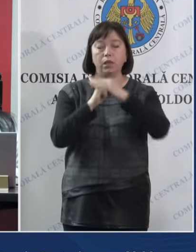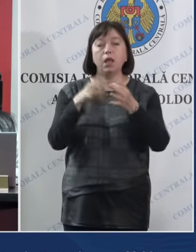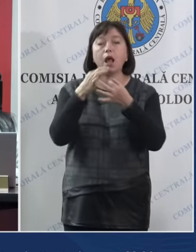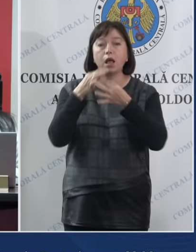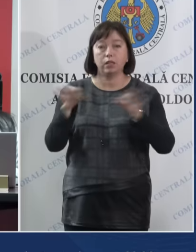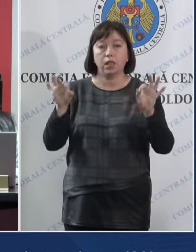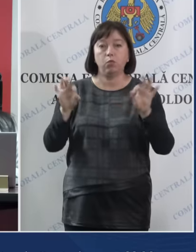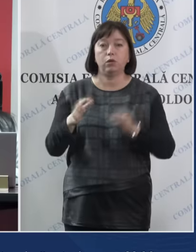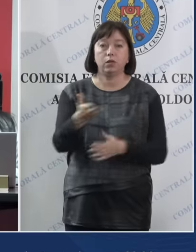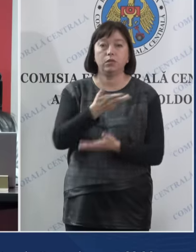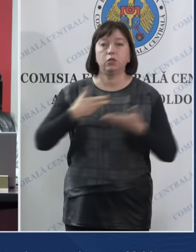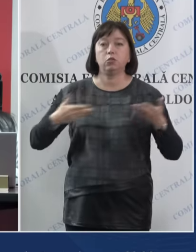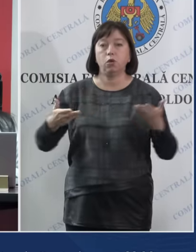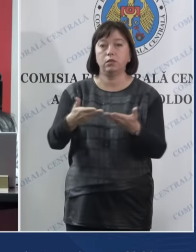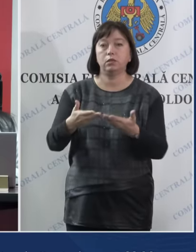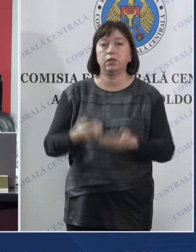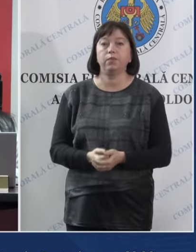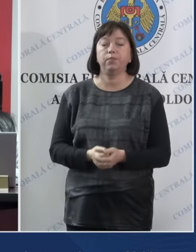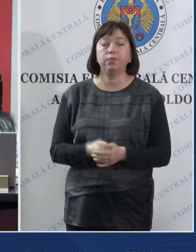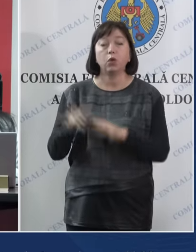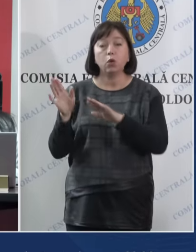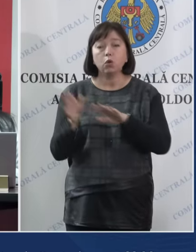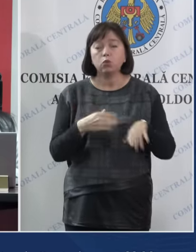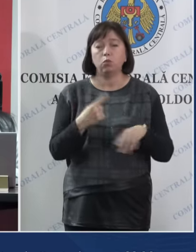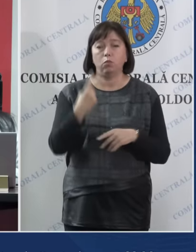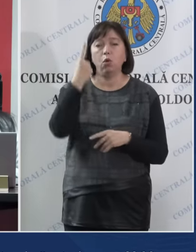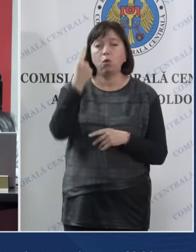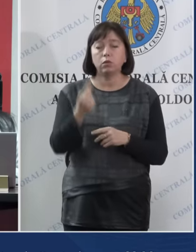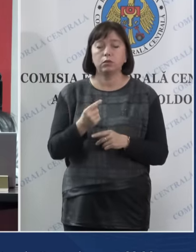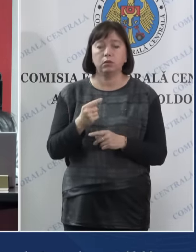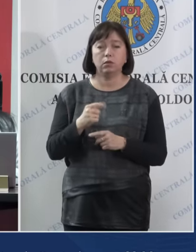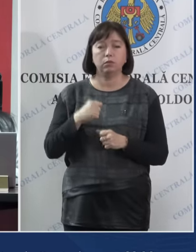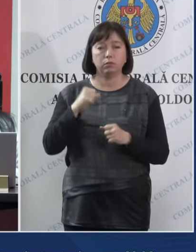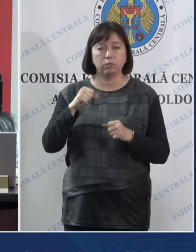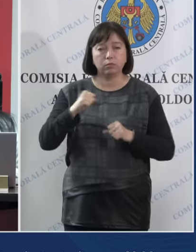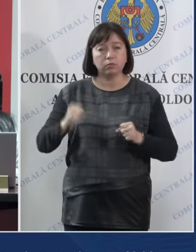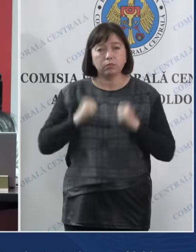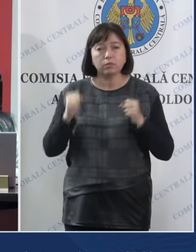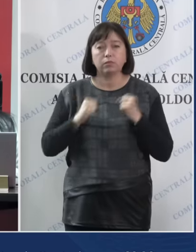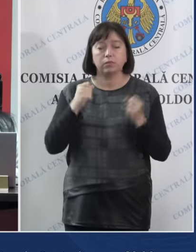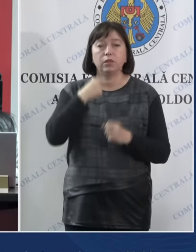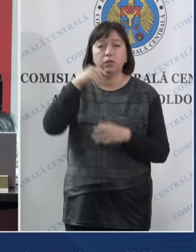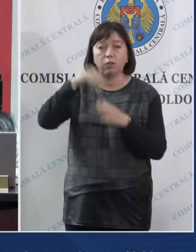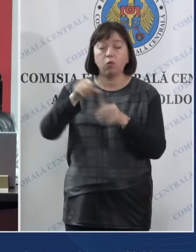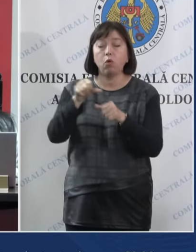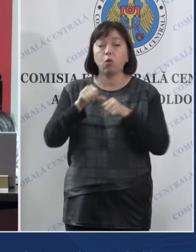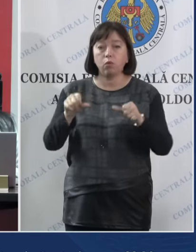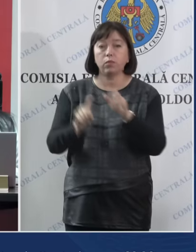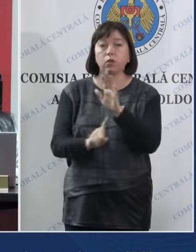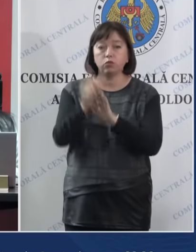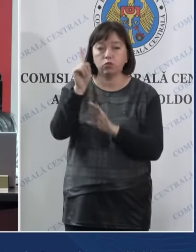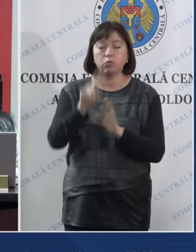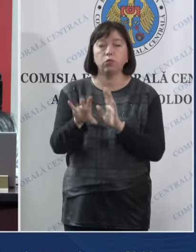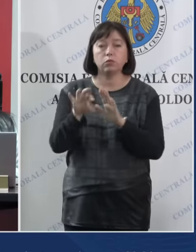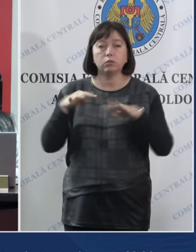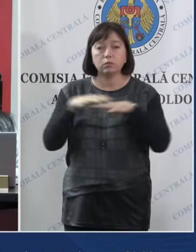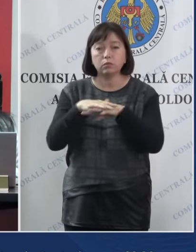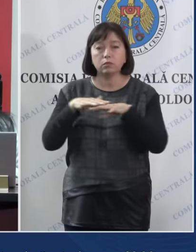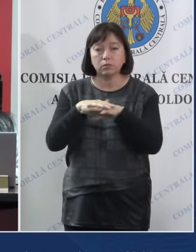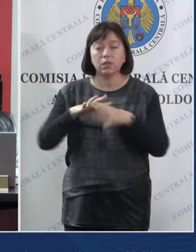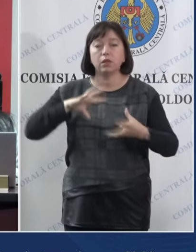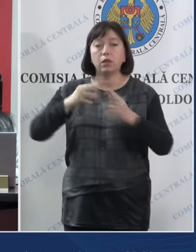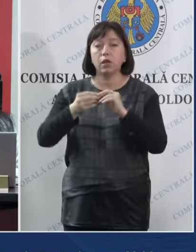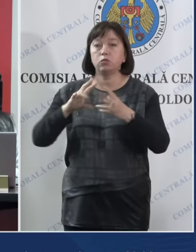democrației noastre. După o zi intensă de vot, Comisia a început centralizarea rezultatelor